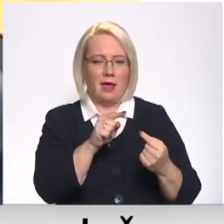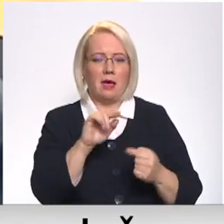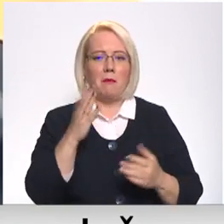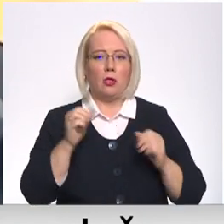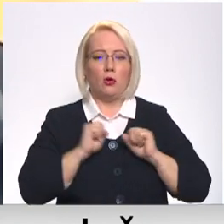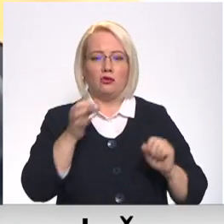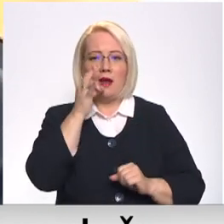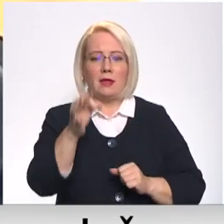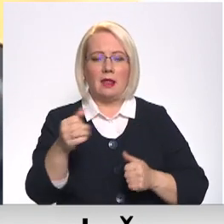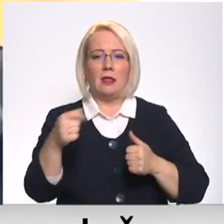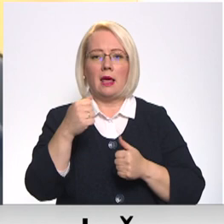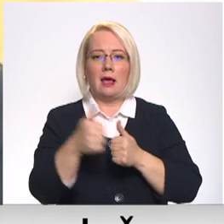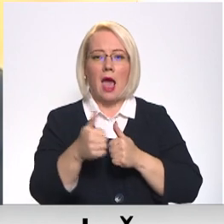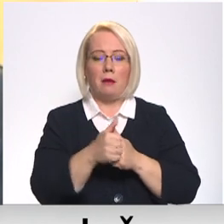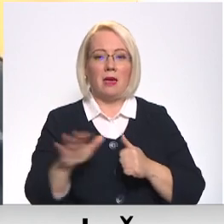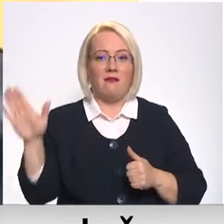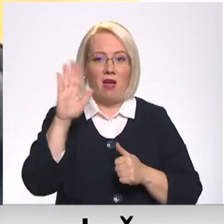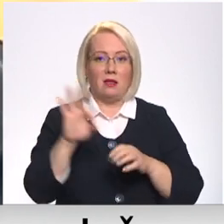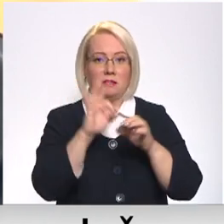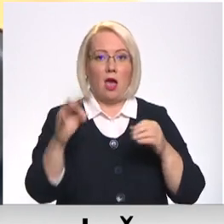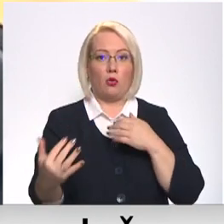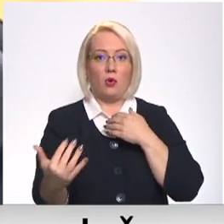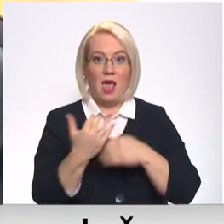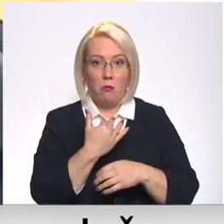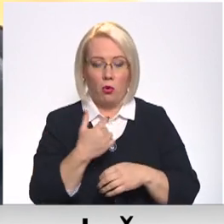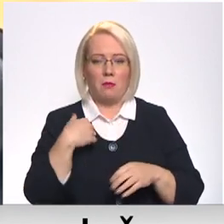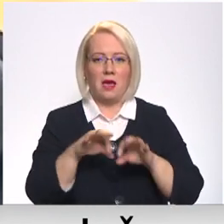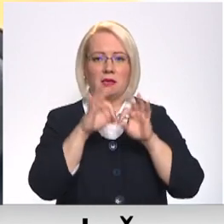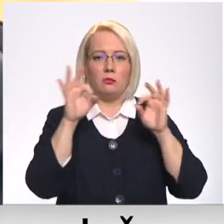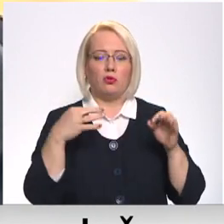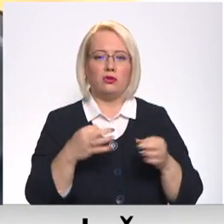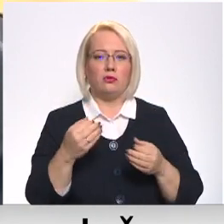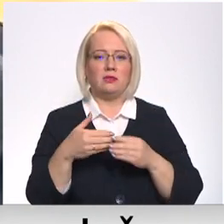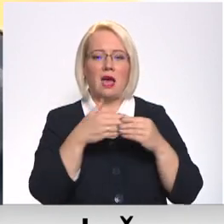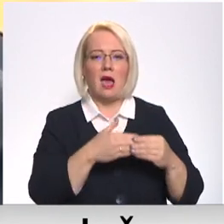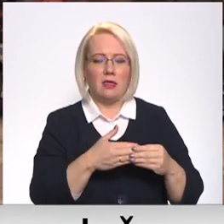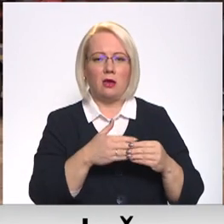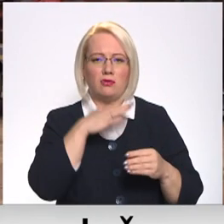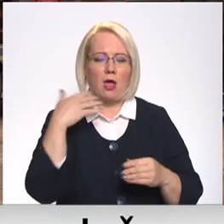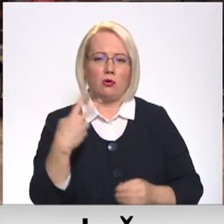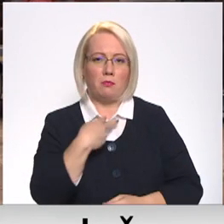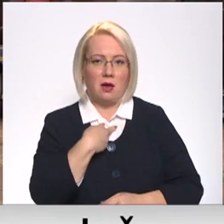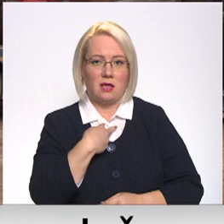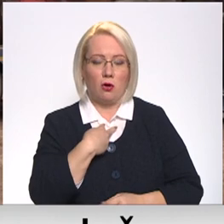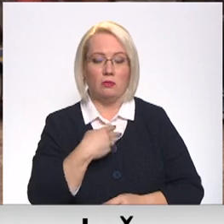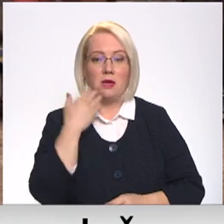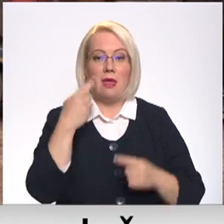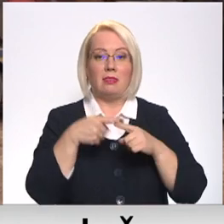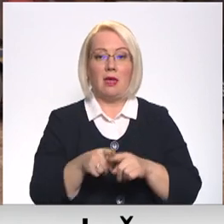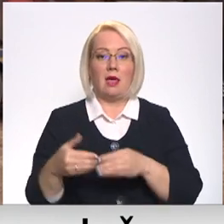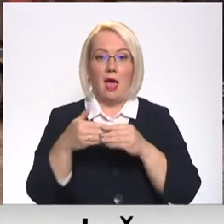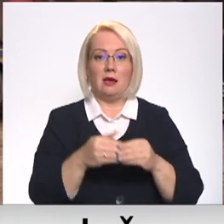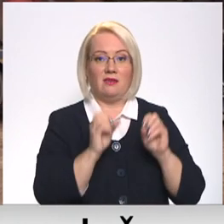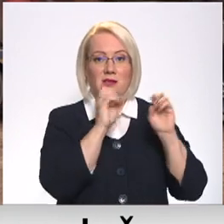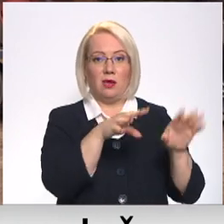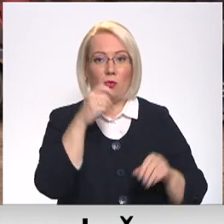droši. Ja no Kaimiņu valsts puses sekot iebrukums, mēs agresoriem būtu sagādāju uz nevienu vienu pārsteigumu. Kad tehnika būs nogādāta